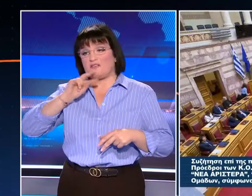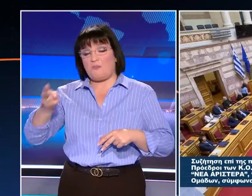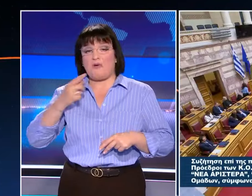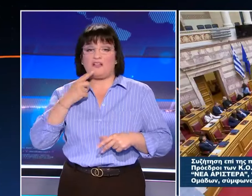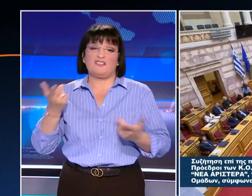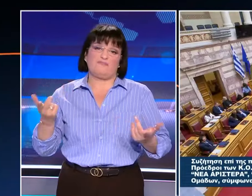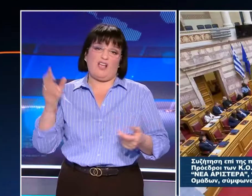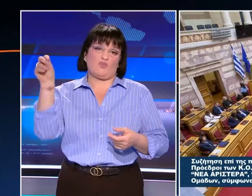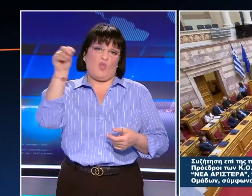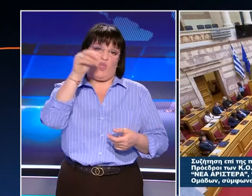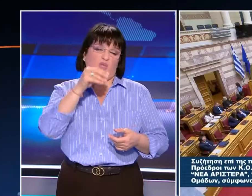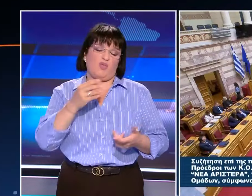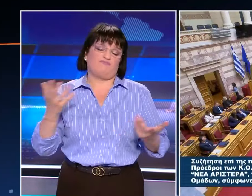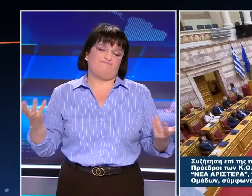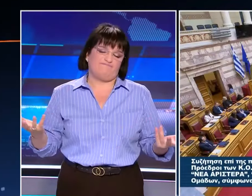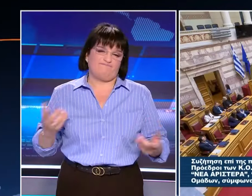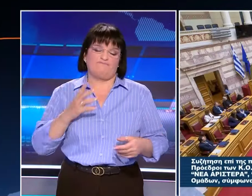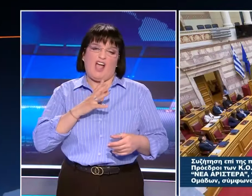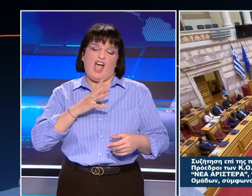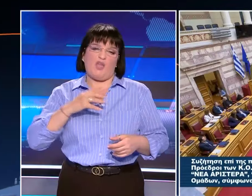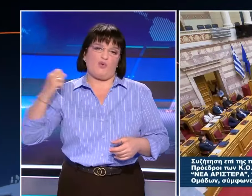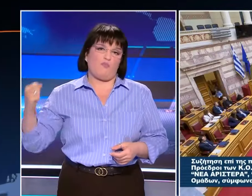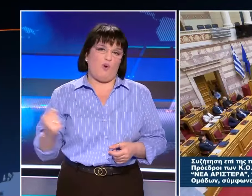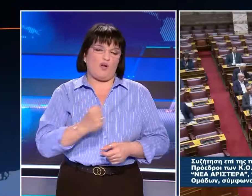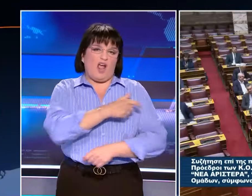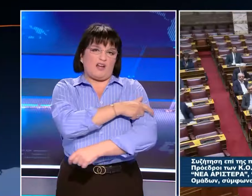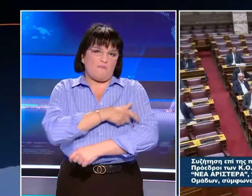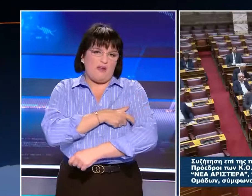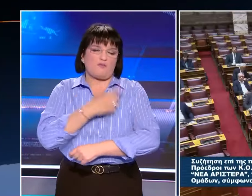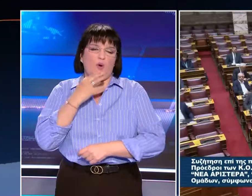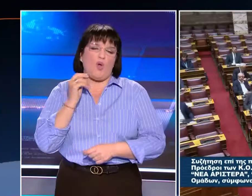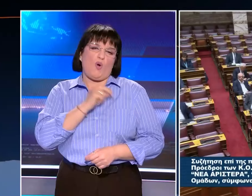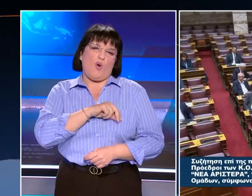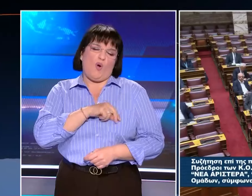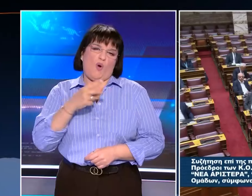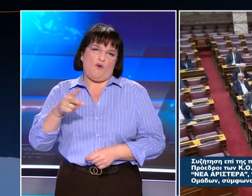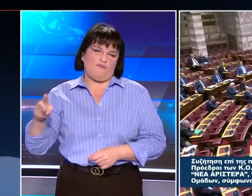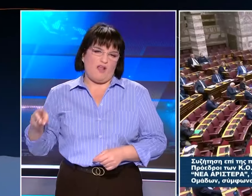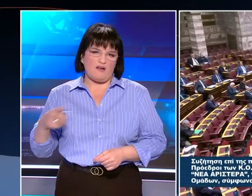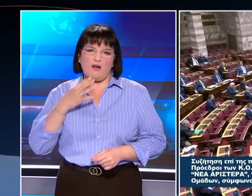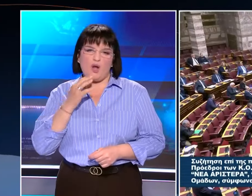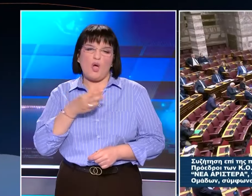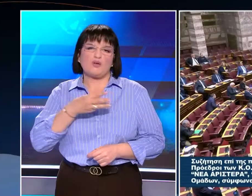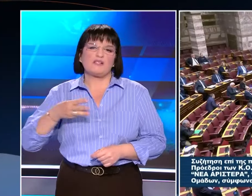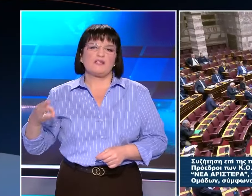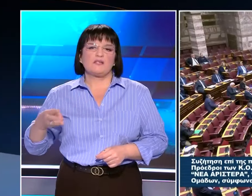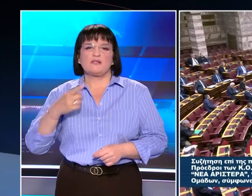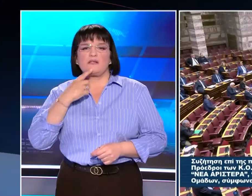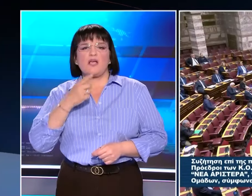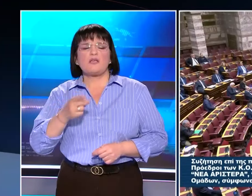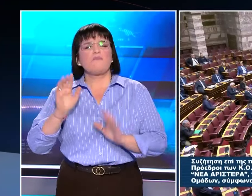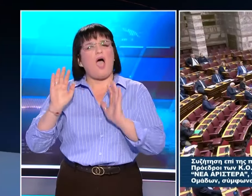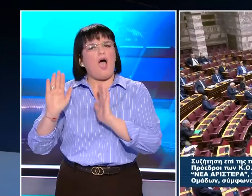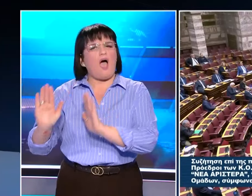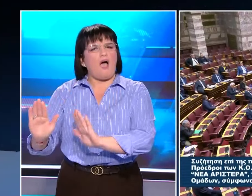αντιπολίτευση εργαλειοποιεί τον ανθρώπινο πόνο για μικροπολιτικά ωφέλη και ζητάει μάλιστα την αντιπολίτευση να αφήσει να